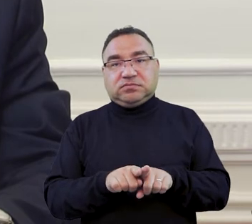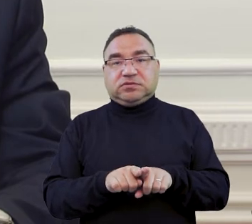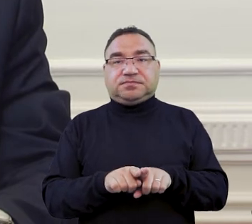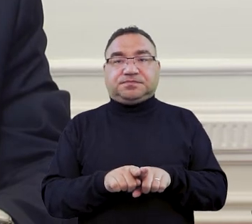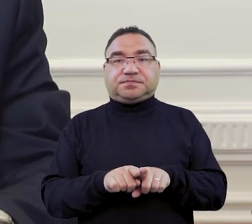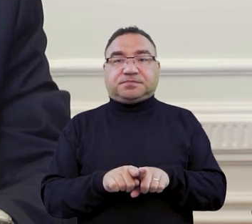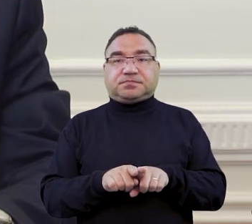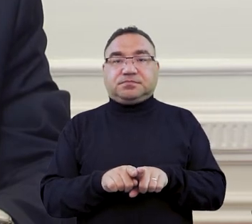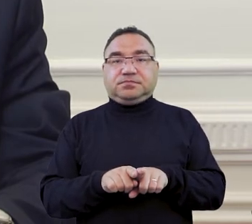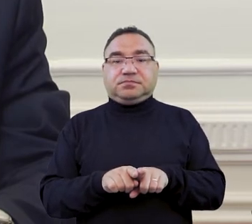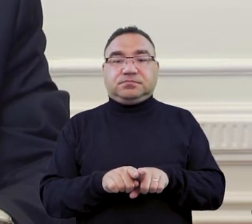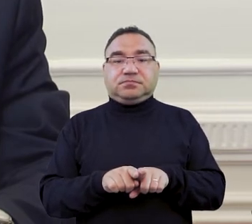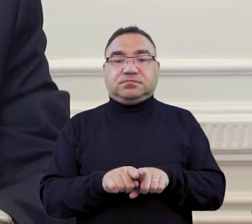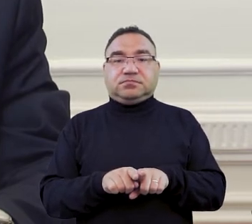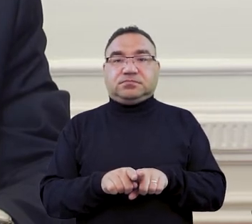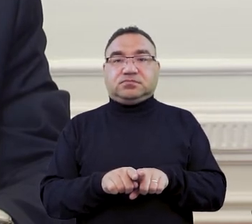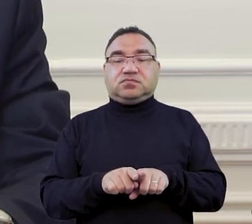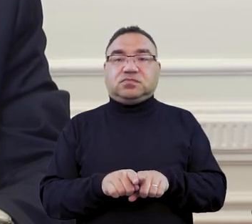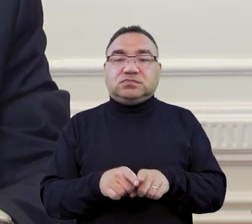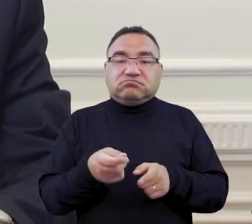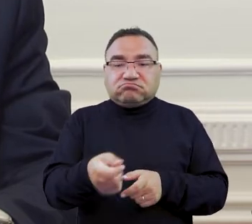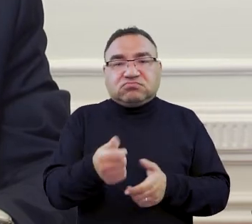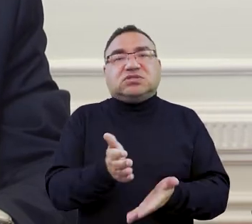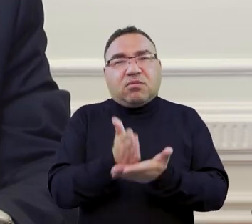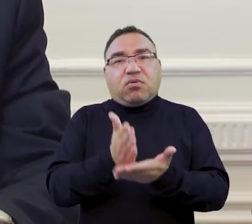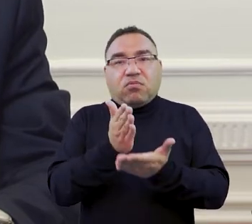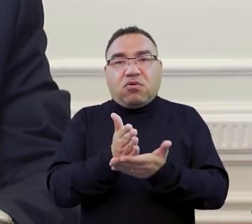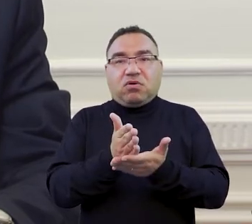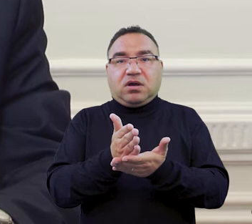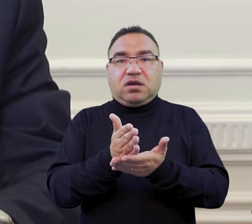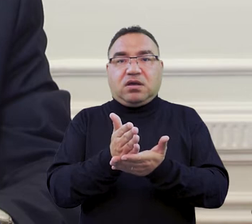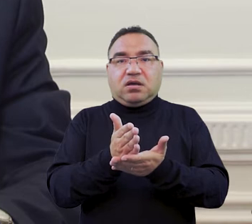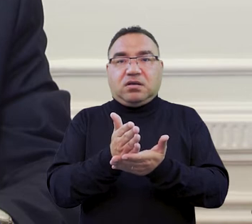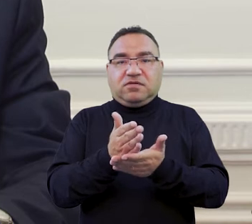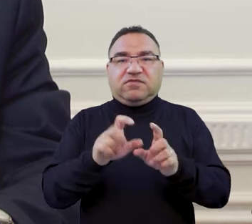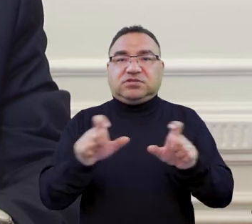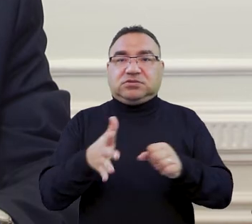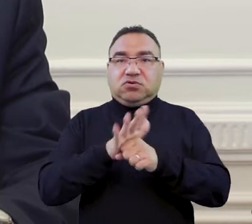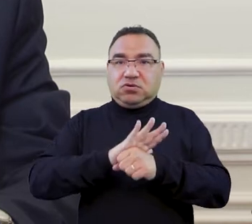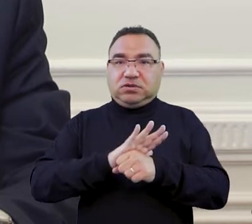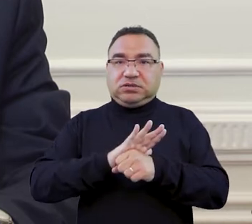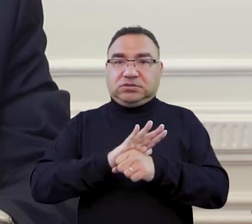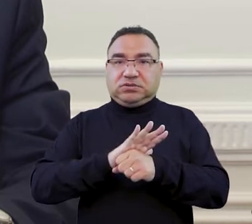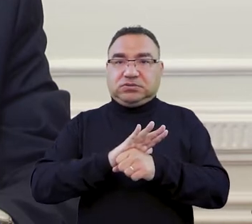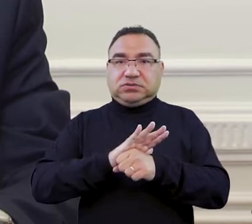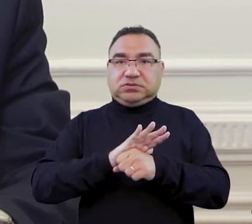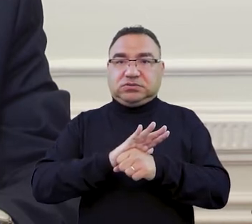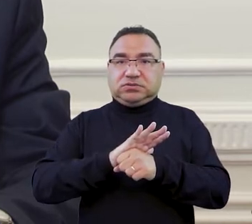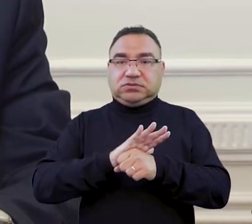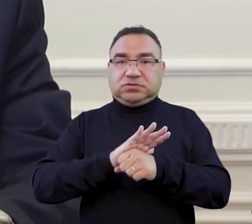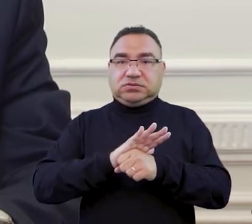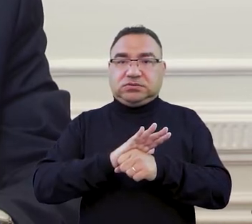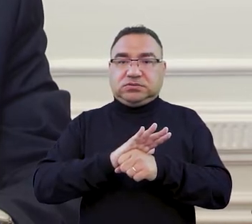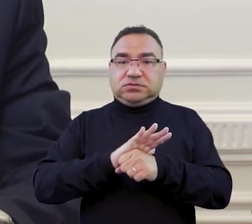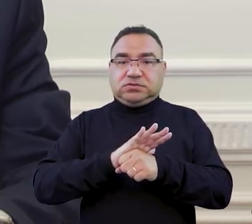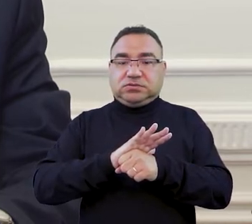dotyczące zapomóg podczas epidemii. To jest coś, co